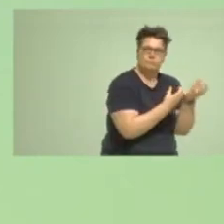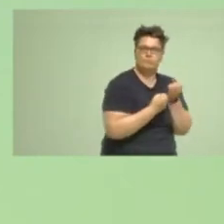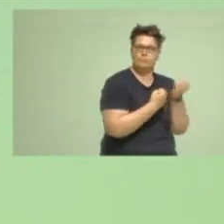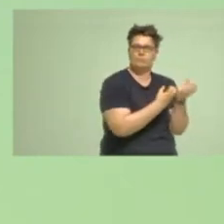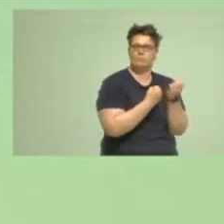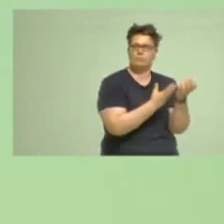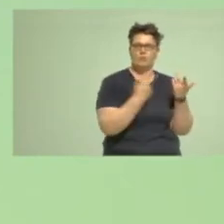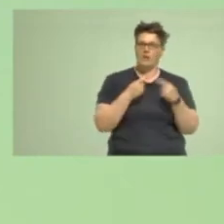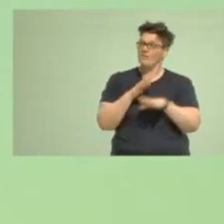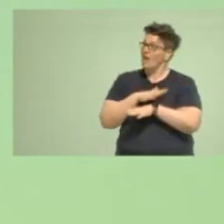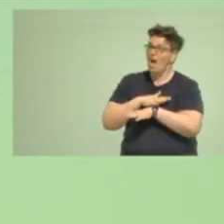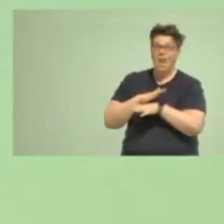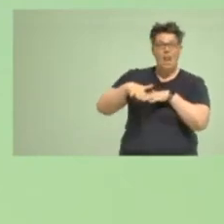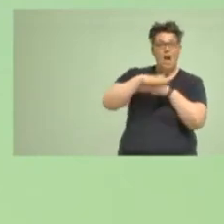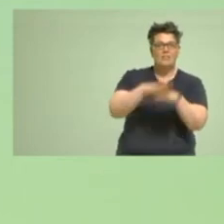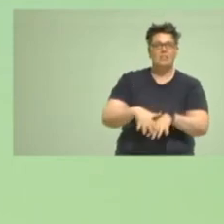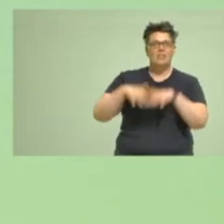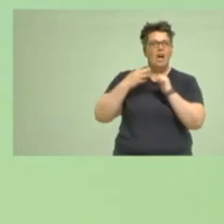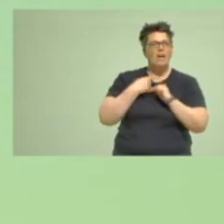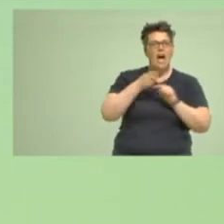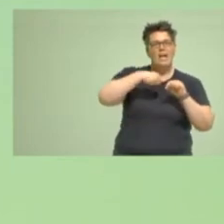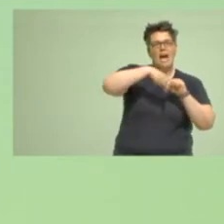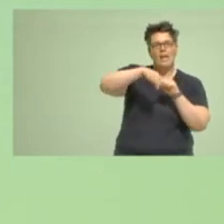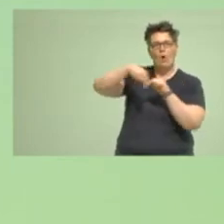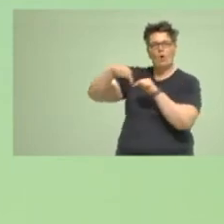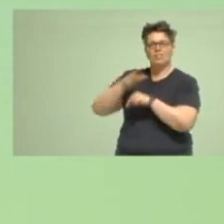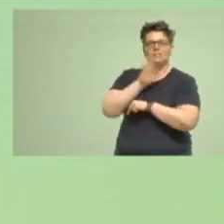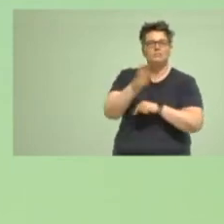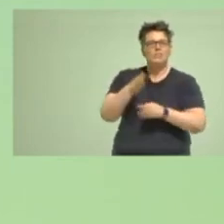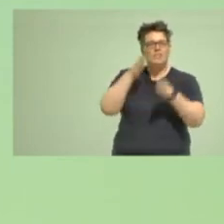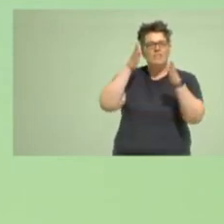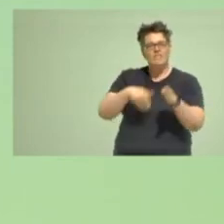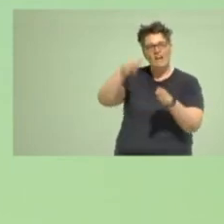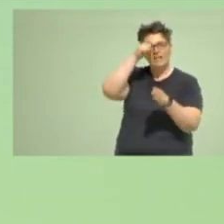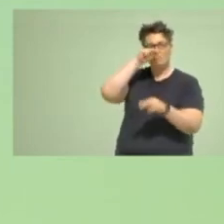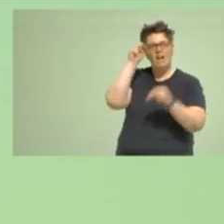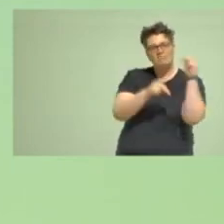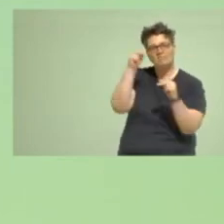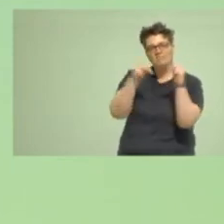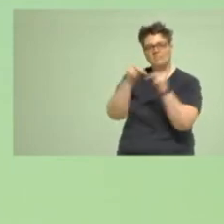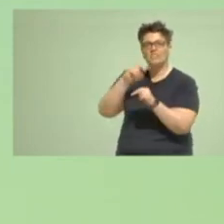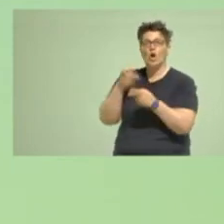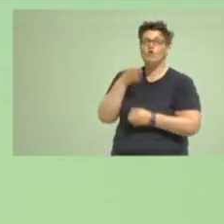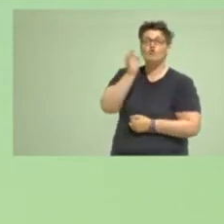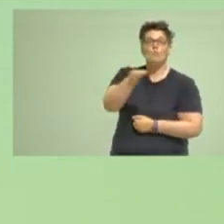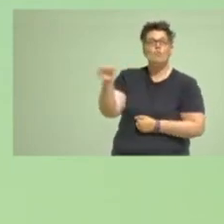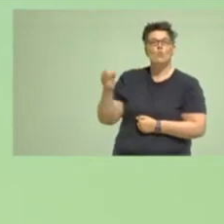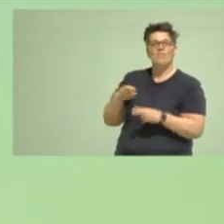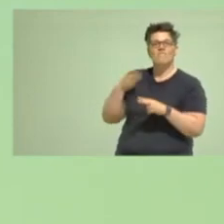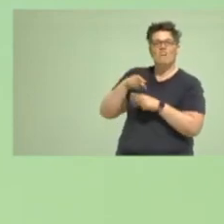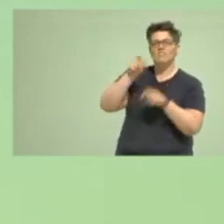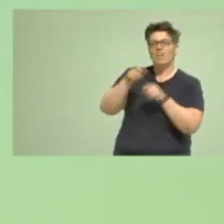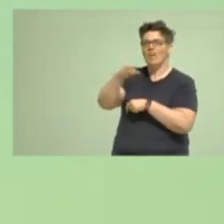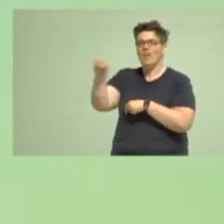alle Landtagsabgeordneten in ihrer Fachexpertise, die Vertreterinnen und Vertreter der Kommunen, die